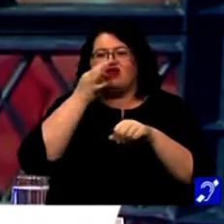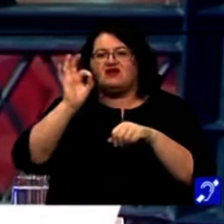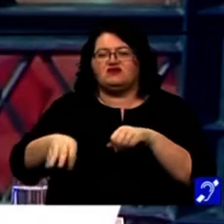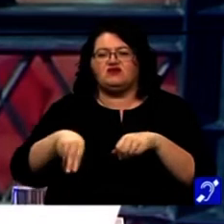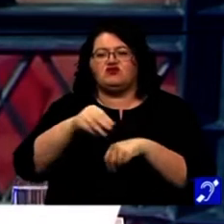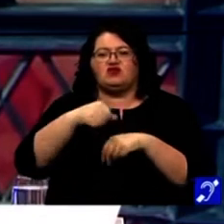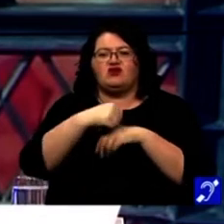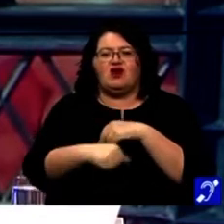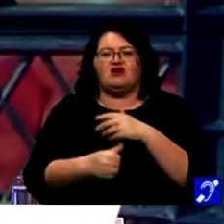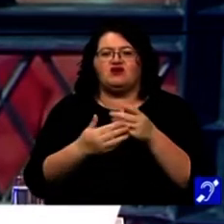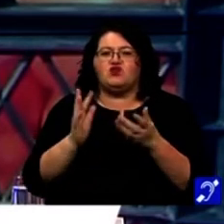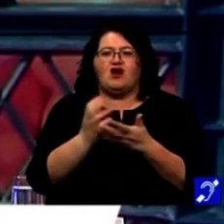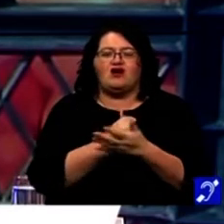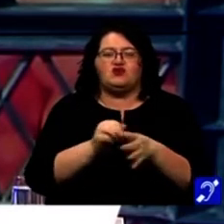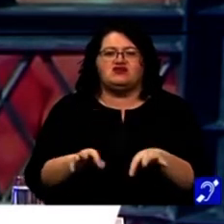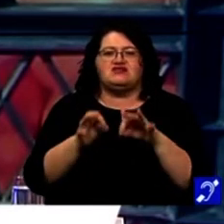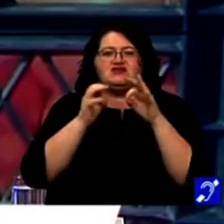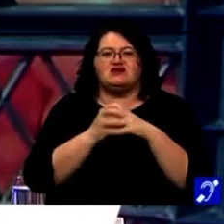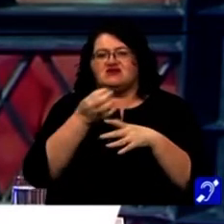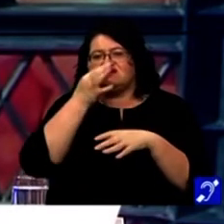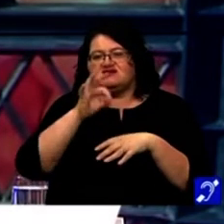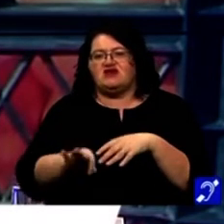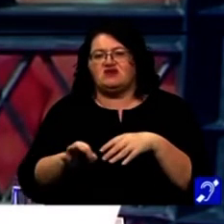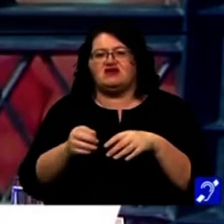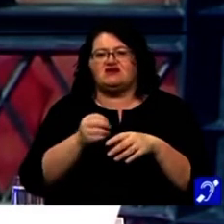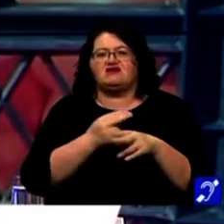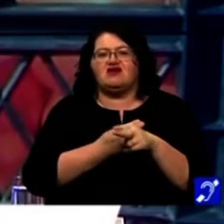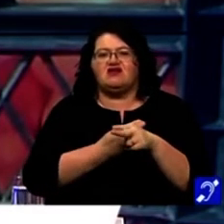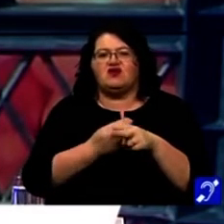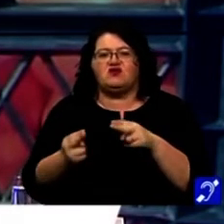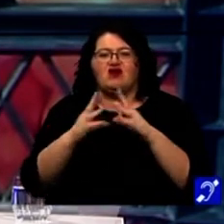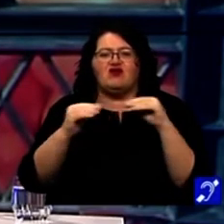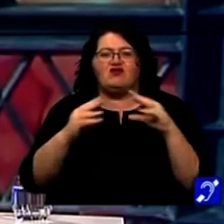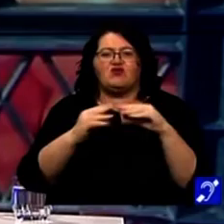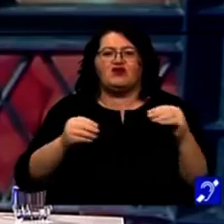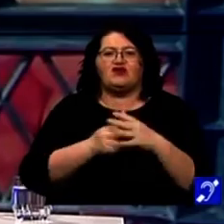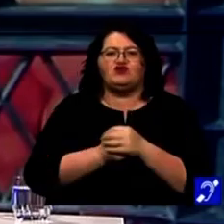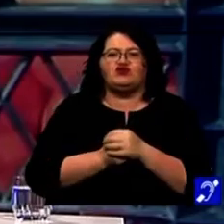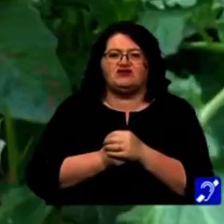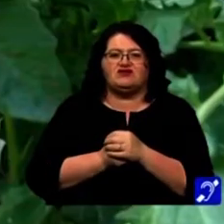Semințe din județul Arad nu a reușit să găsească semințe din soiurile autentice românești.